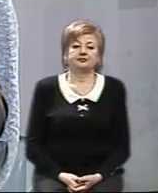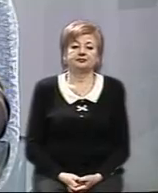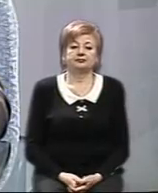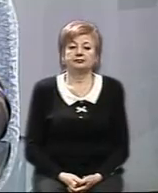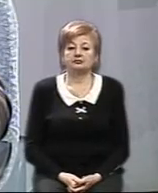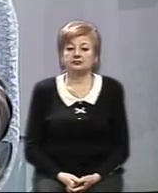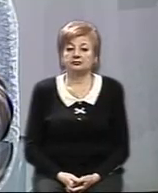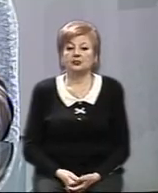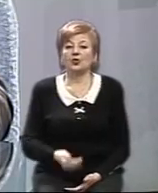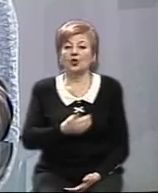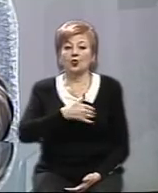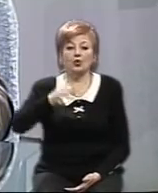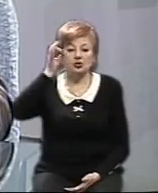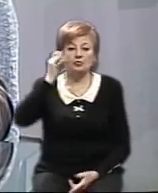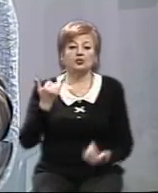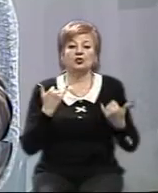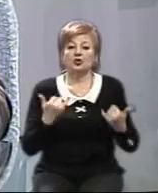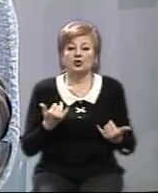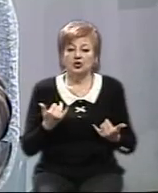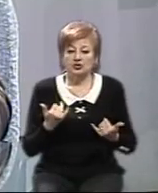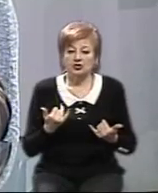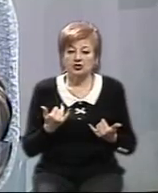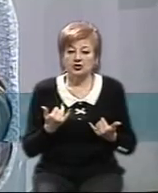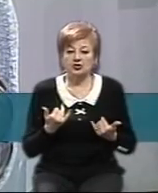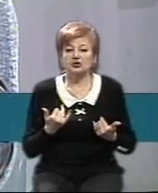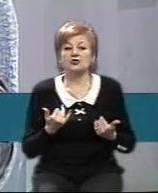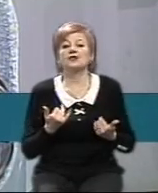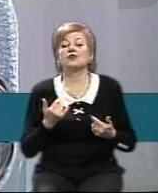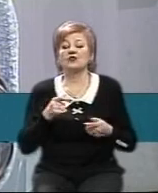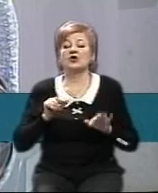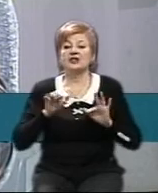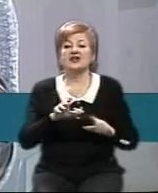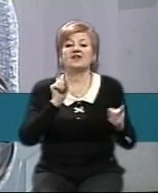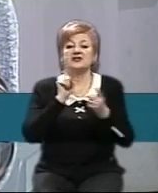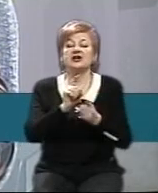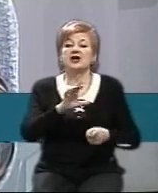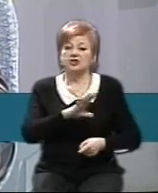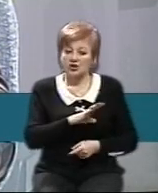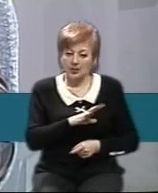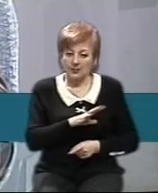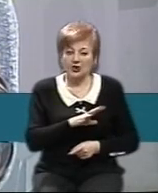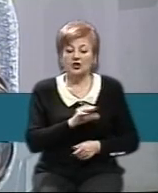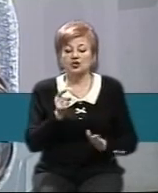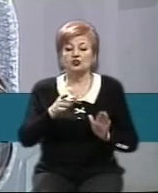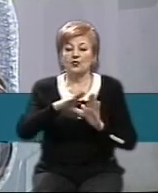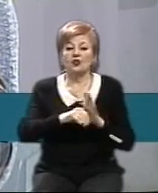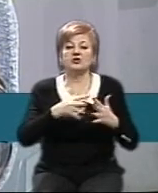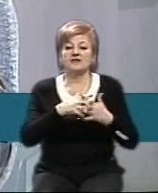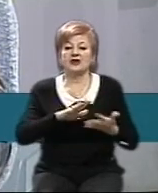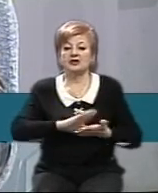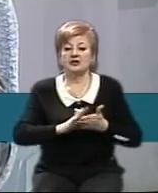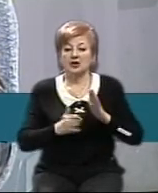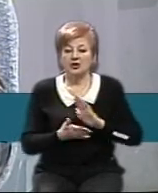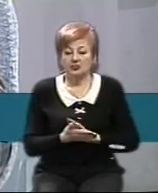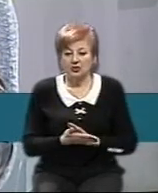Я хочу нагадати, що сьогодні у 17-й годині відбувся брифінг облдержадміністрації щодо запровадження воєнного стану Запорізької області. Це були